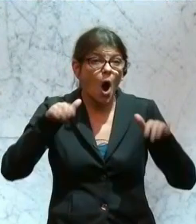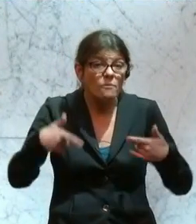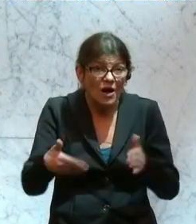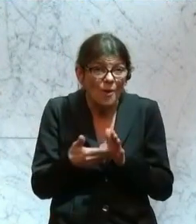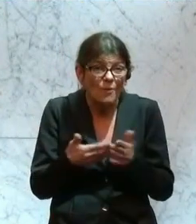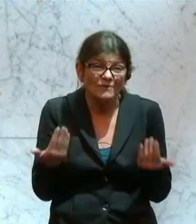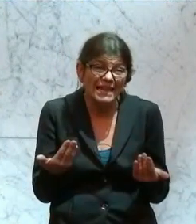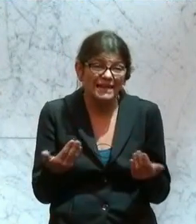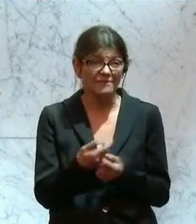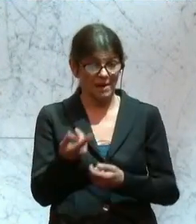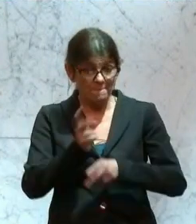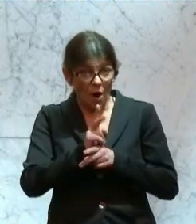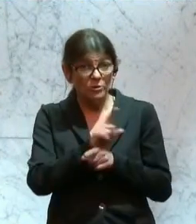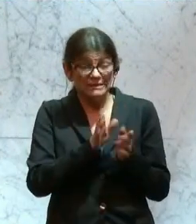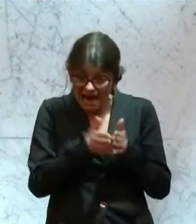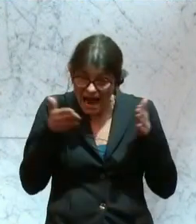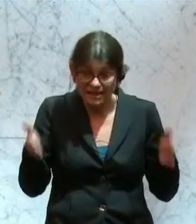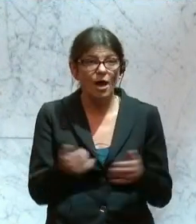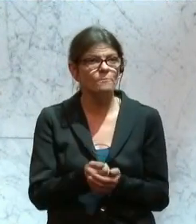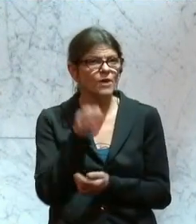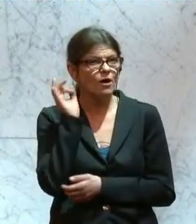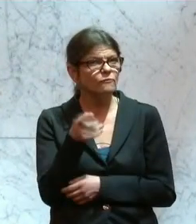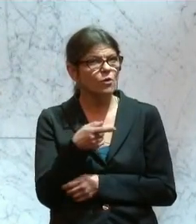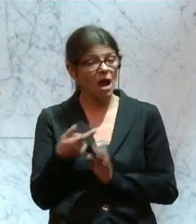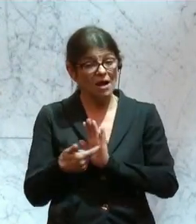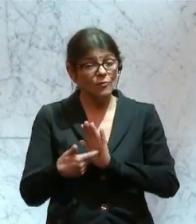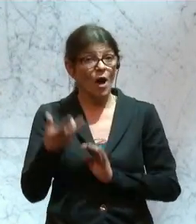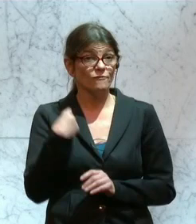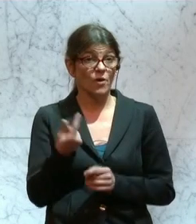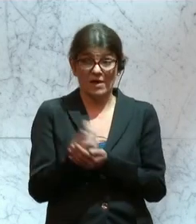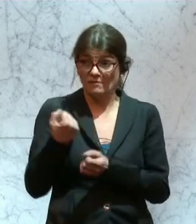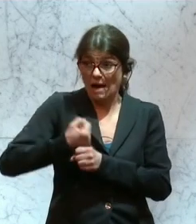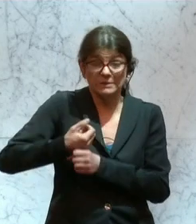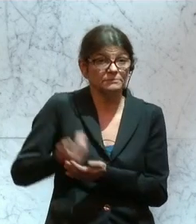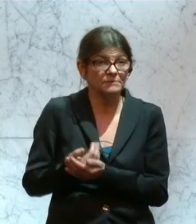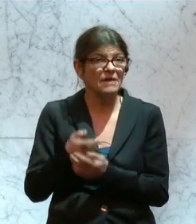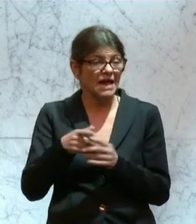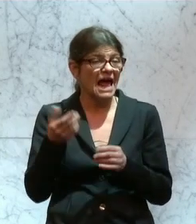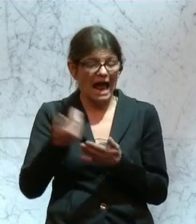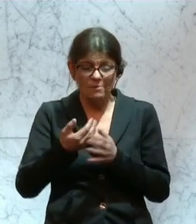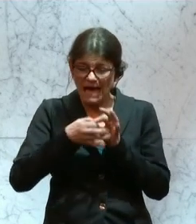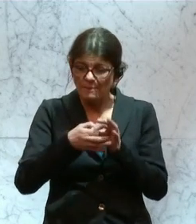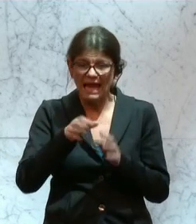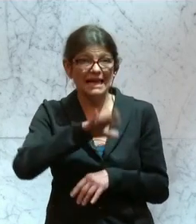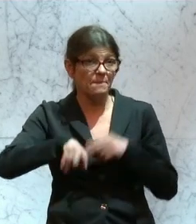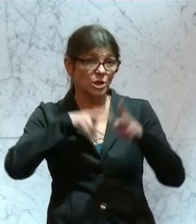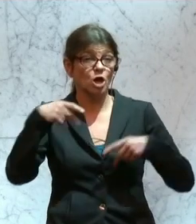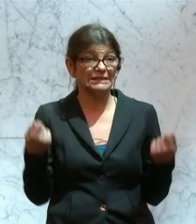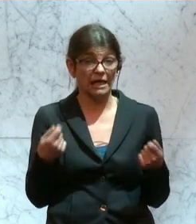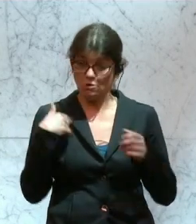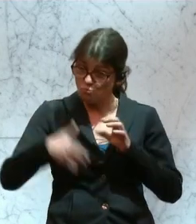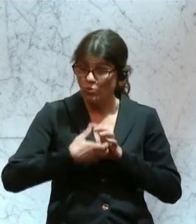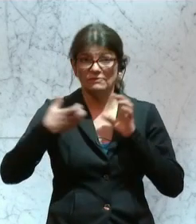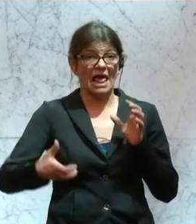notwendig wäre, den Beobachtungszeitraum für das Erfordernis der Erwerbstätigkeit beim einkommensabhängigen Kinderbetreuungsgeld zu